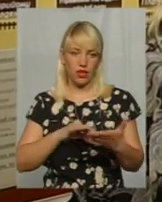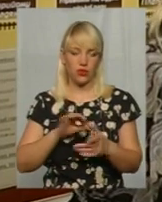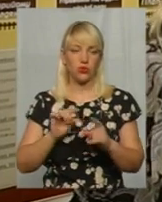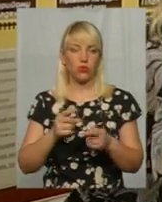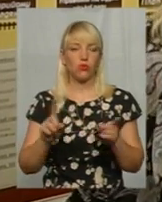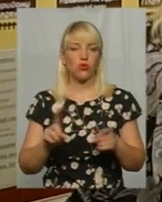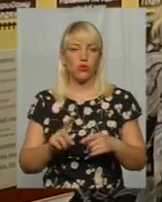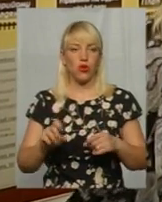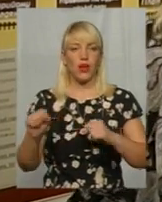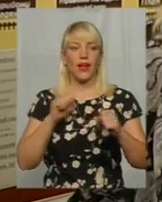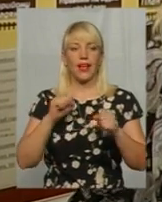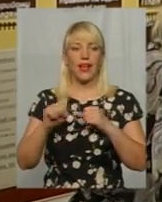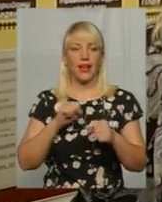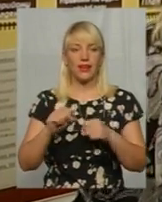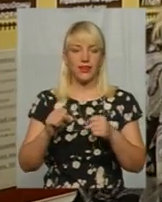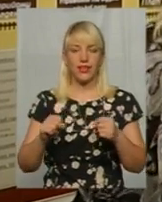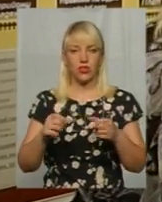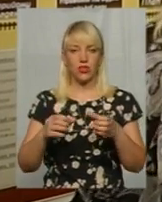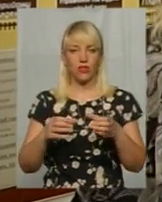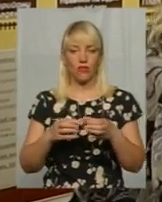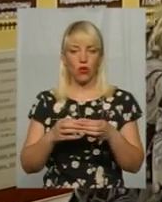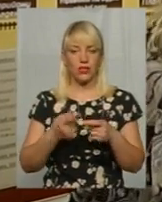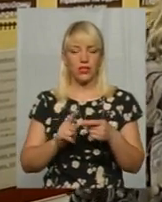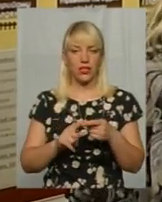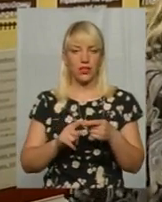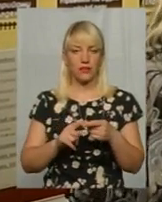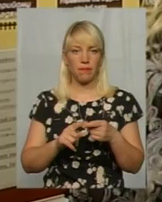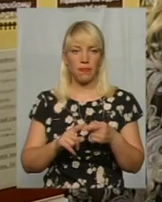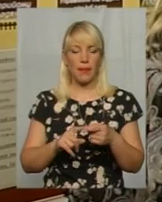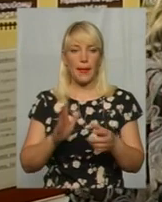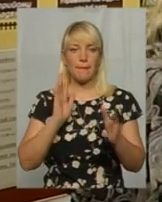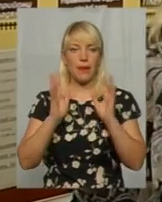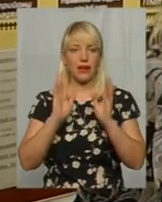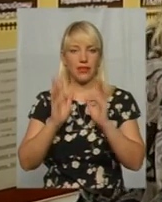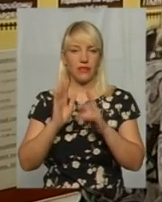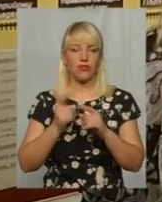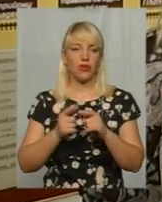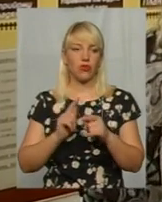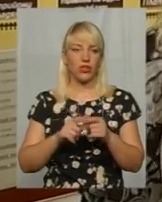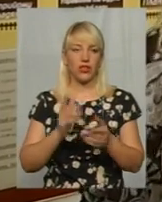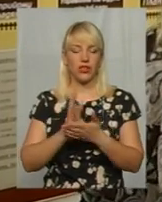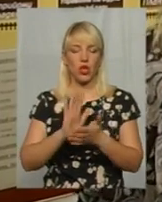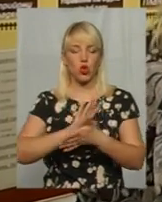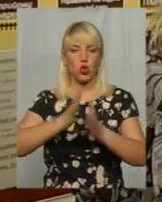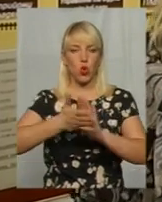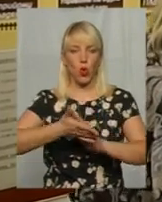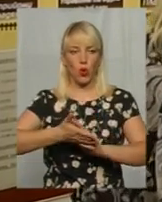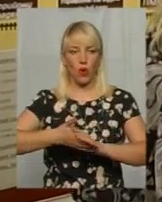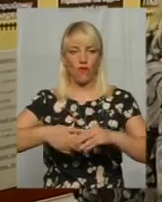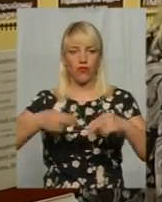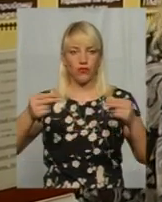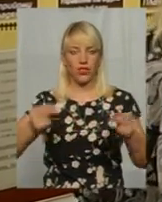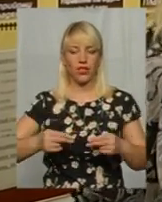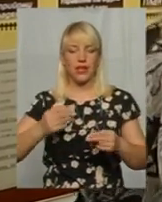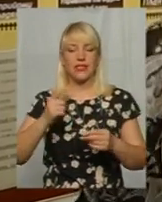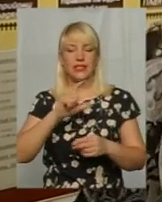що керівництво цих парків, вони складають договір з суб'єктом підприємцької